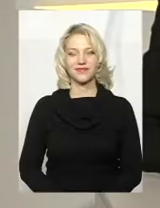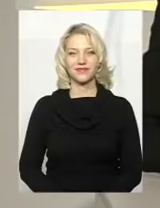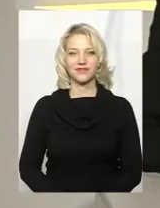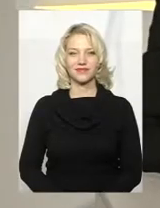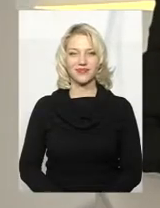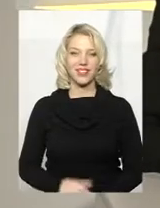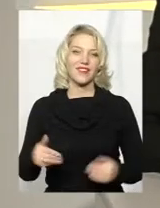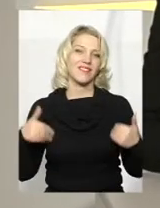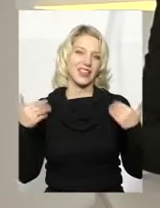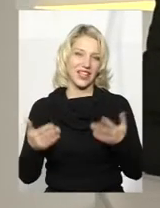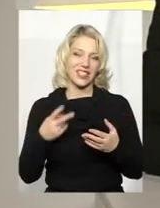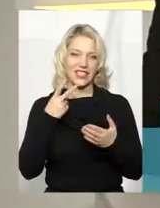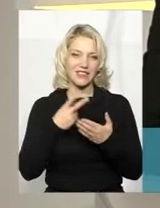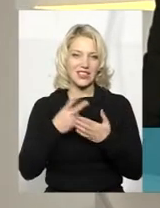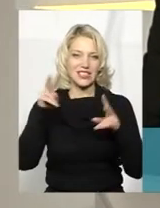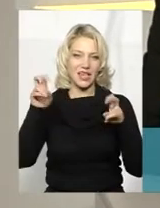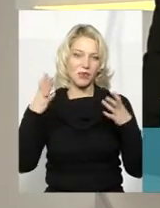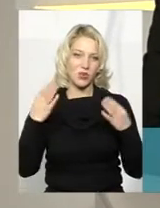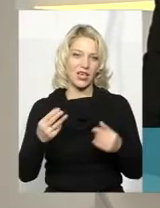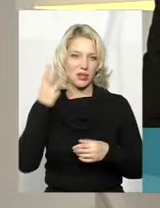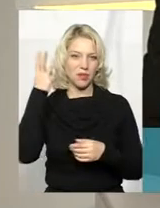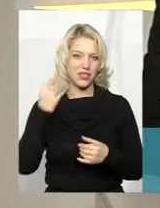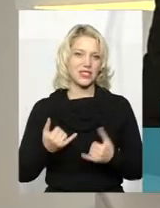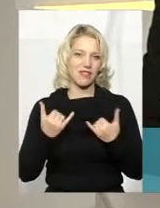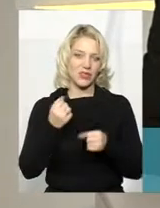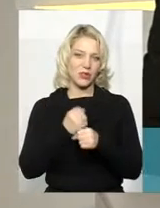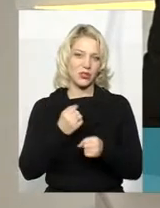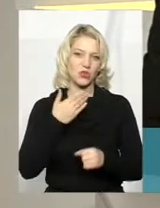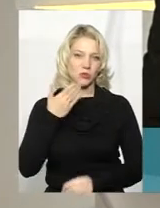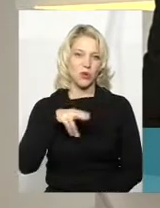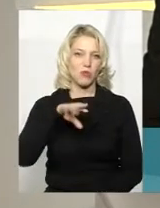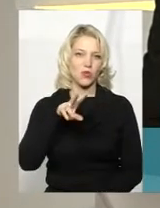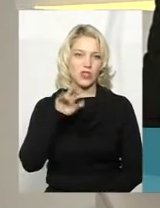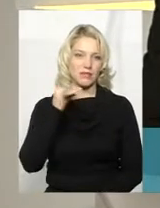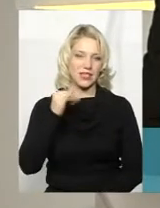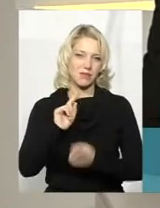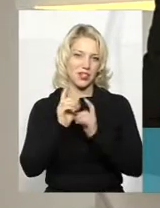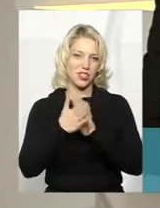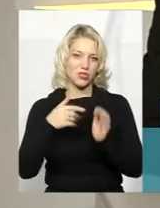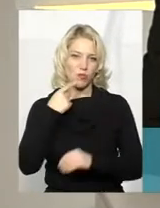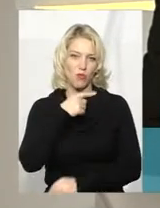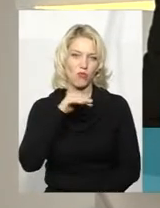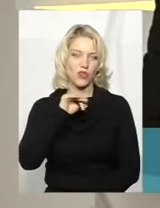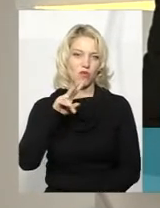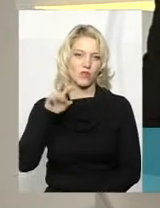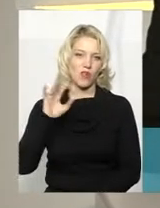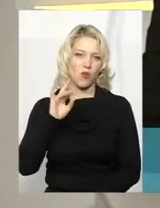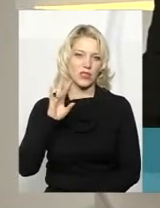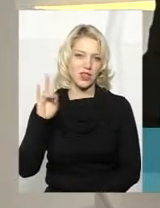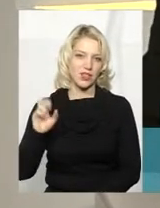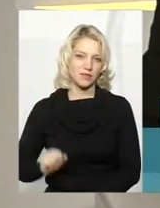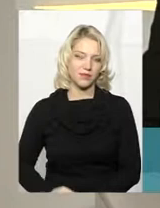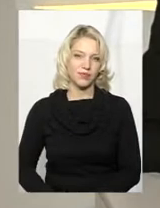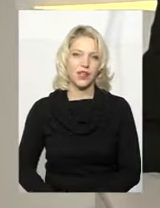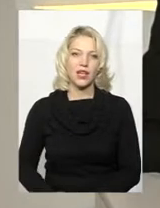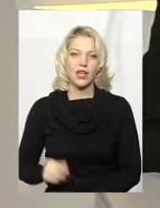Мої вітання. В ефірі програма «Тема дня Хмельницький». У студії працює ведучий Віталій Постемський та перекладач на жест в умову Оксана Фіновська.